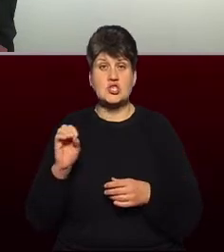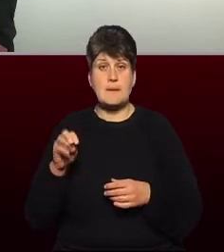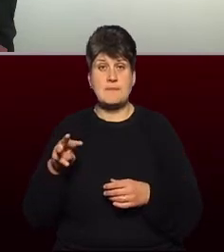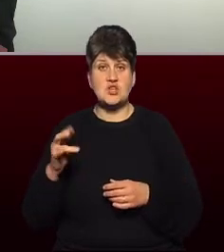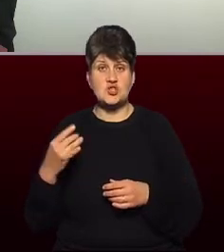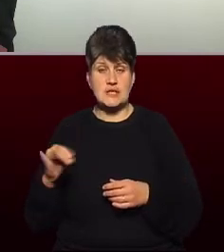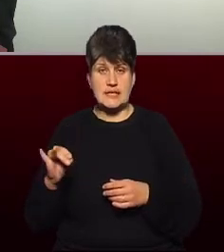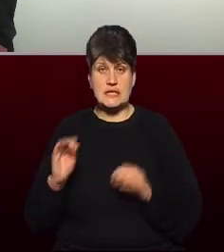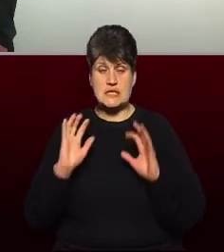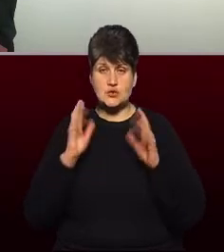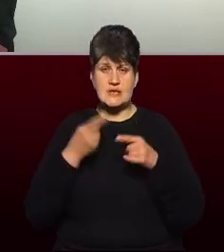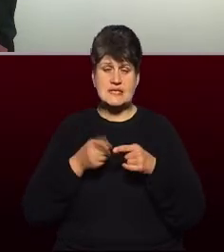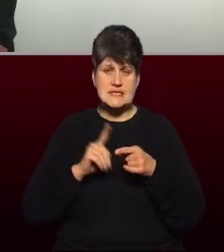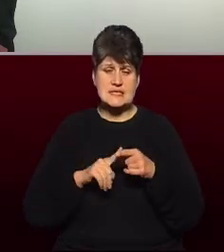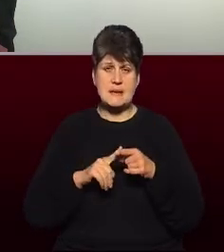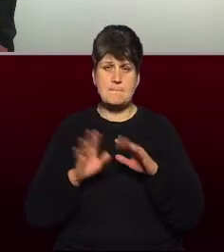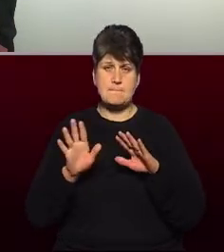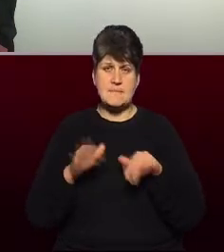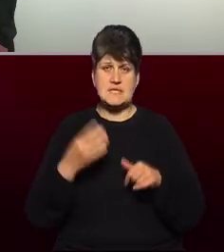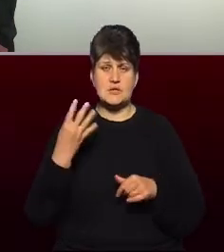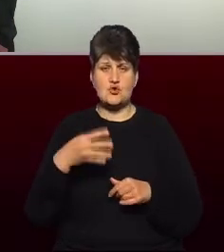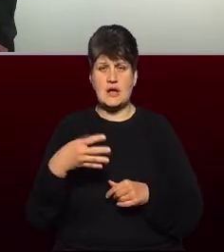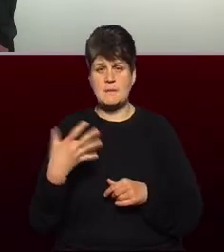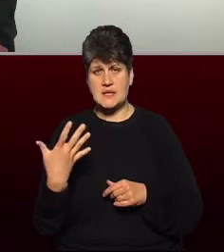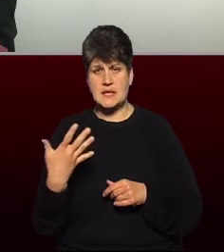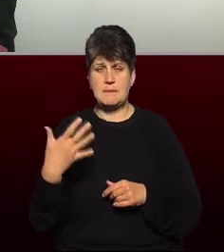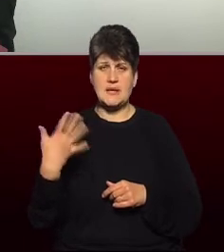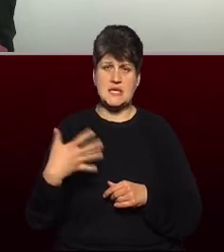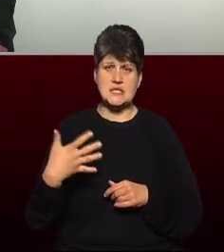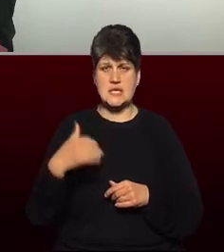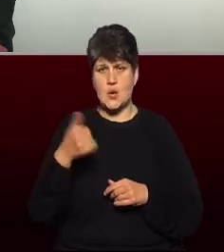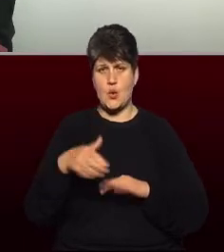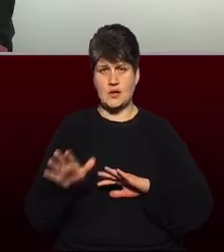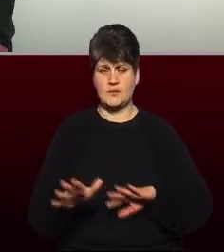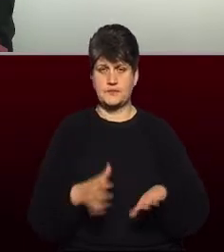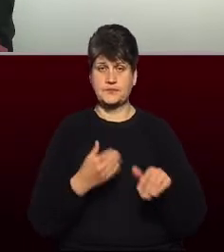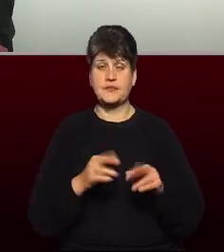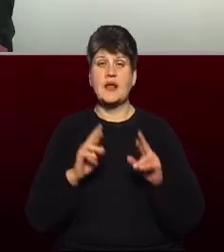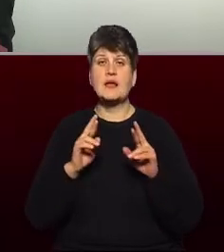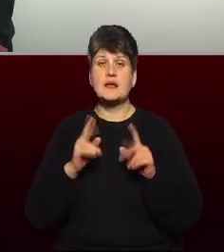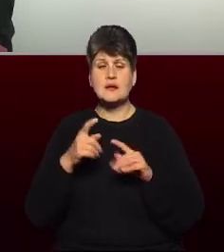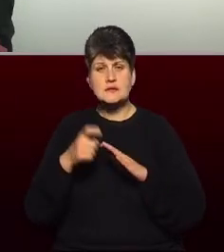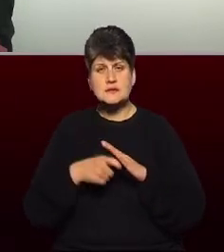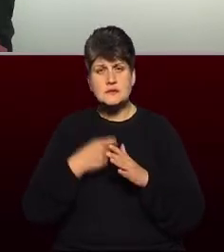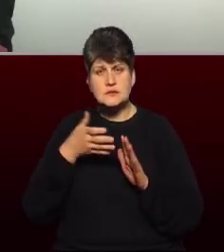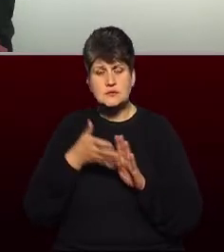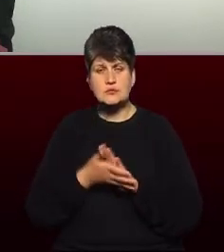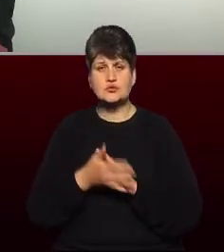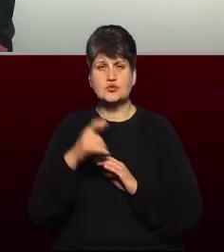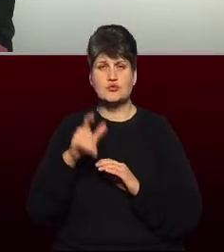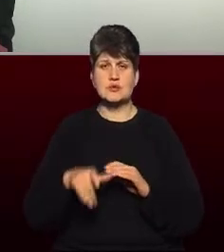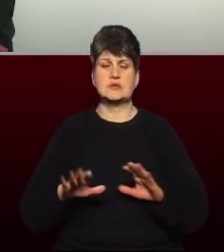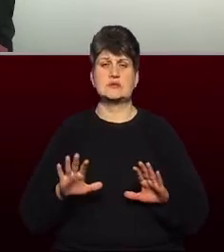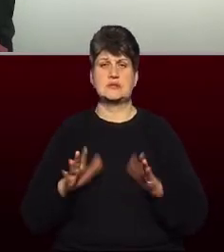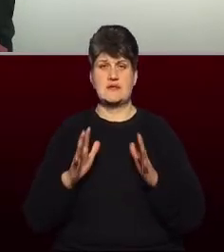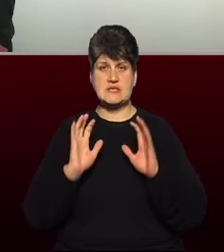пацієнтів після 45-50 років. Як розпізнати, що в людини трапився інсульт? Які симптоми?